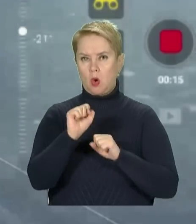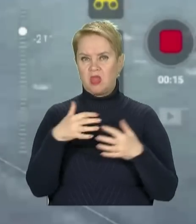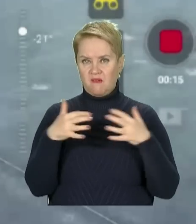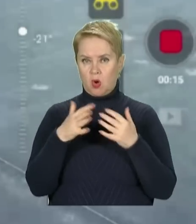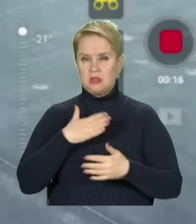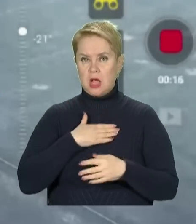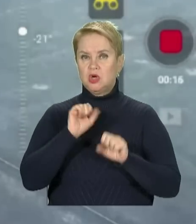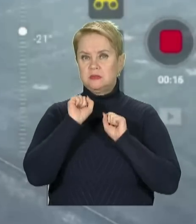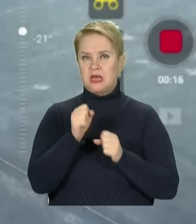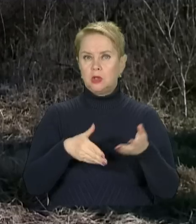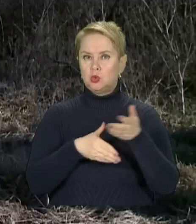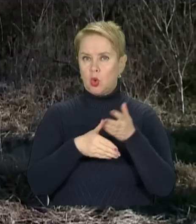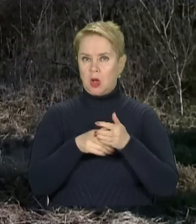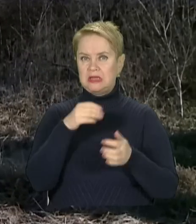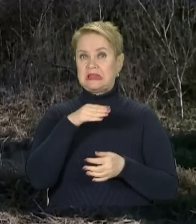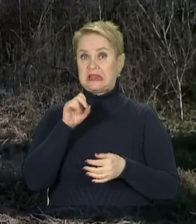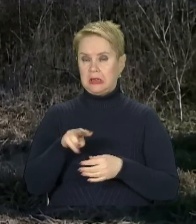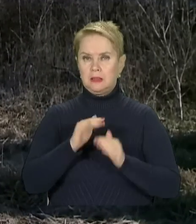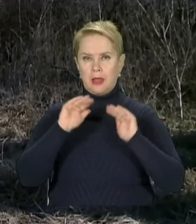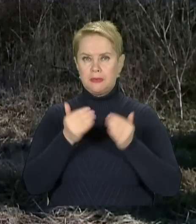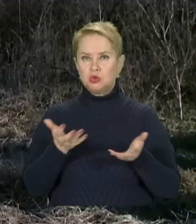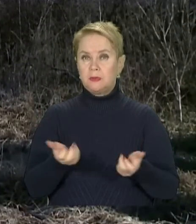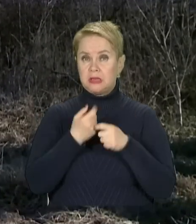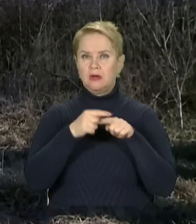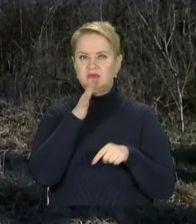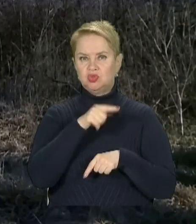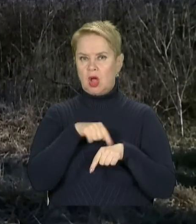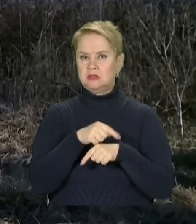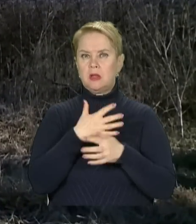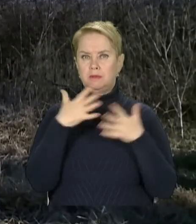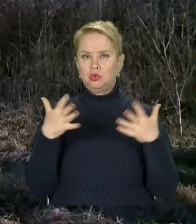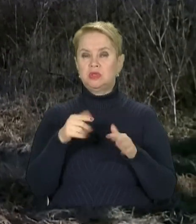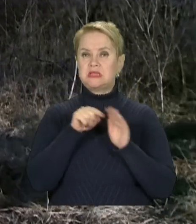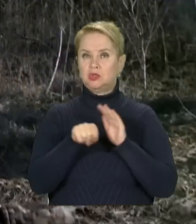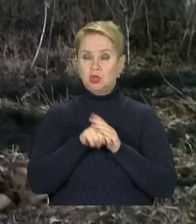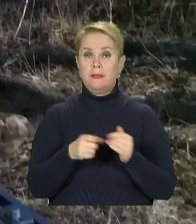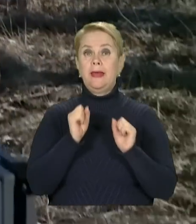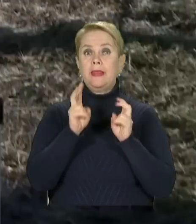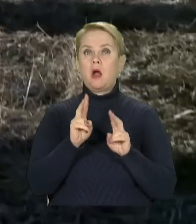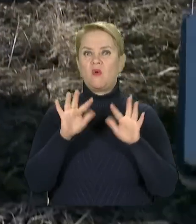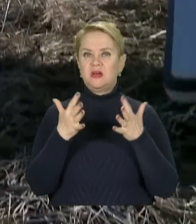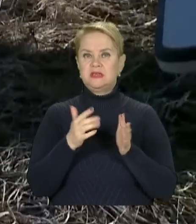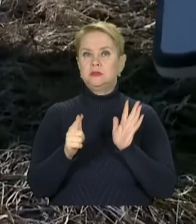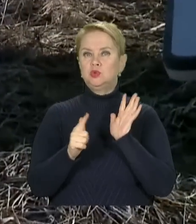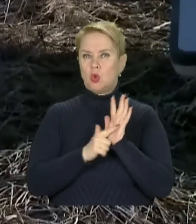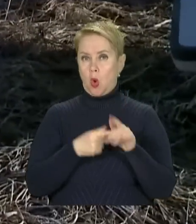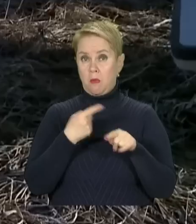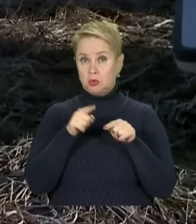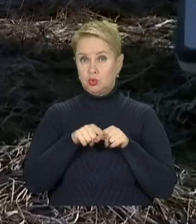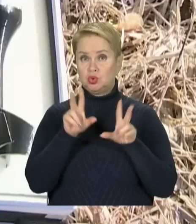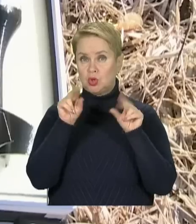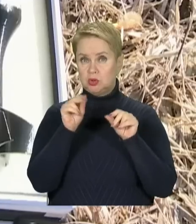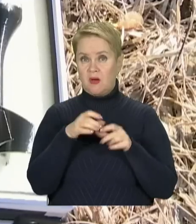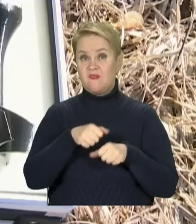фронті нашим захисникам допомагає тил. Найменша підтримка часом має найбільше значення. Як у випадку сьоме. Ось цю